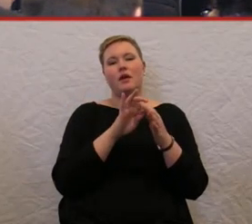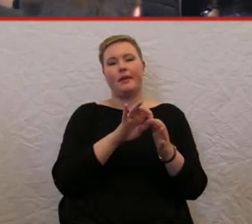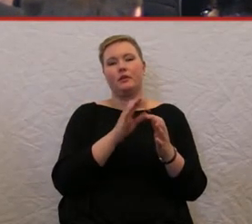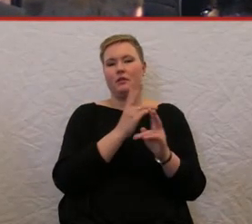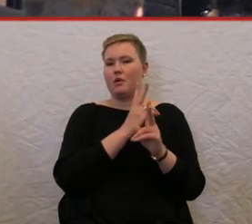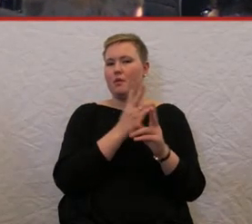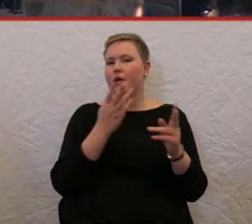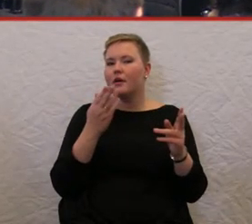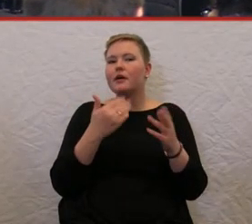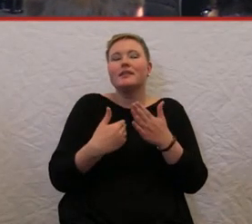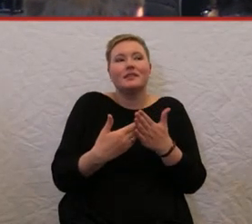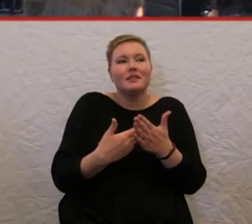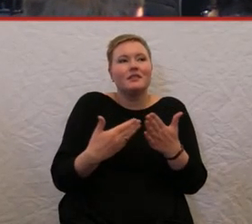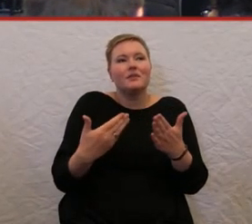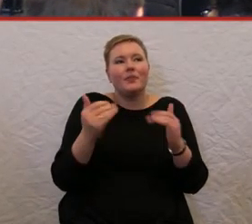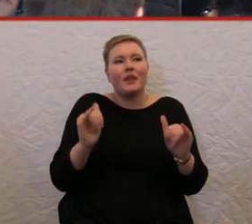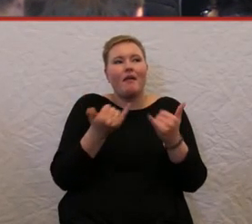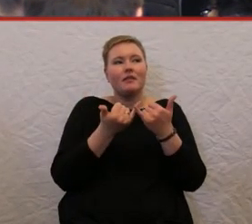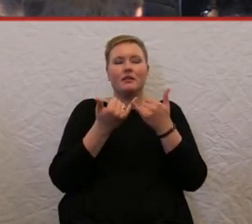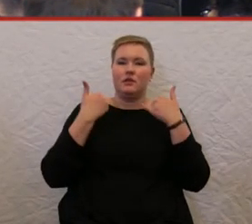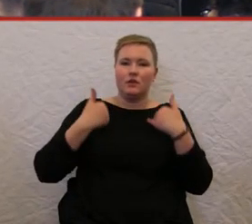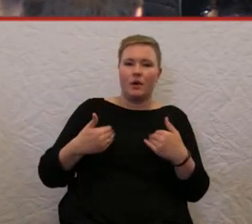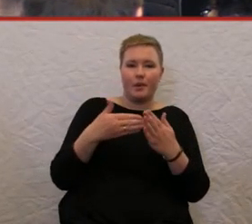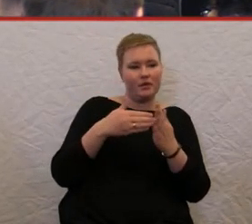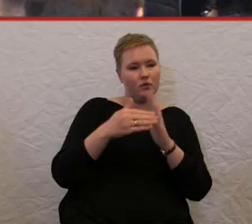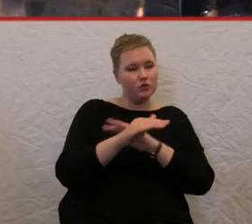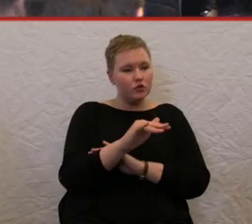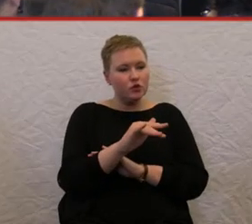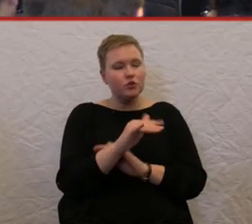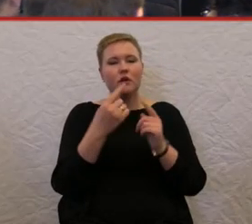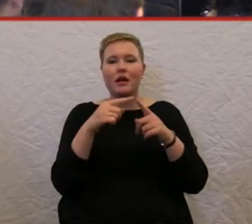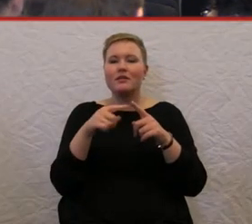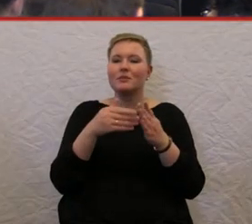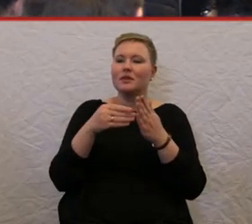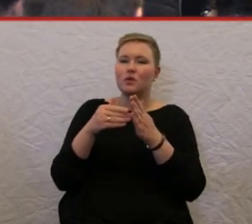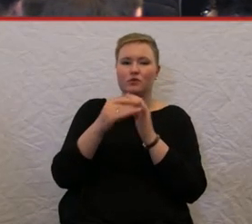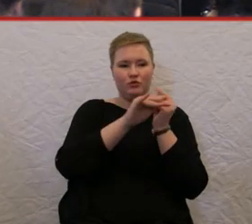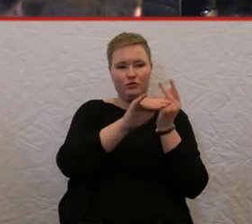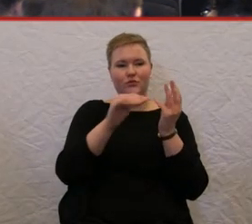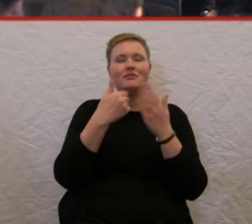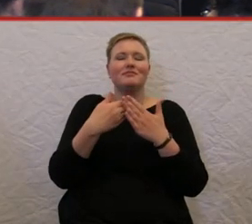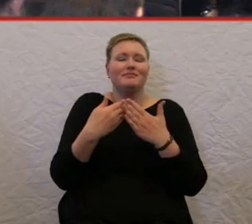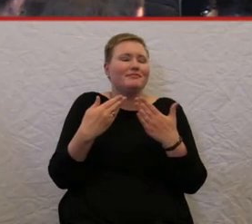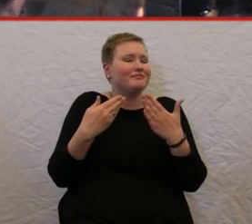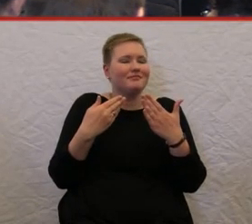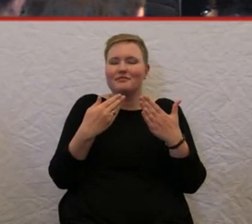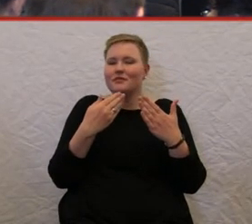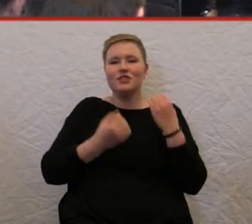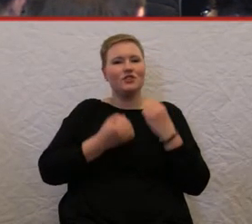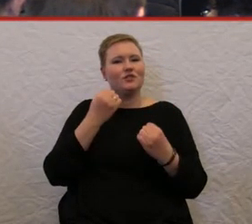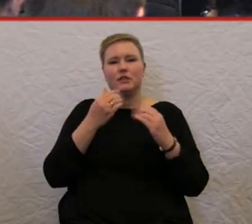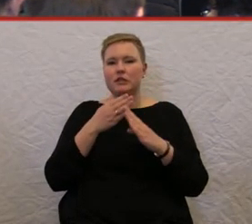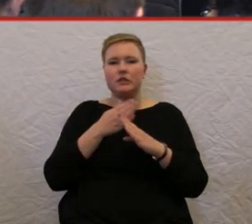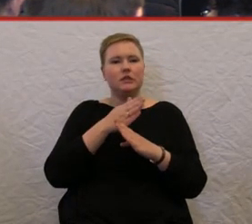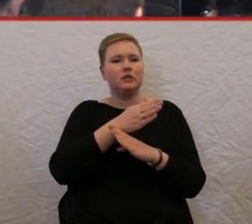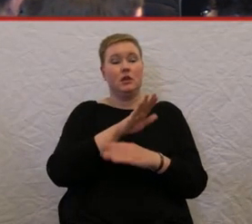so Eltern mit Körperbehinderung oder anderen Behinderungen eben das Leben schwer macht und ihren